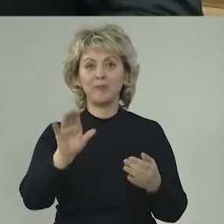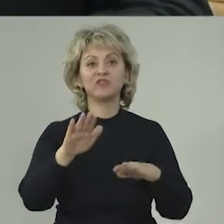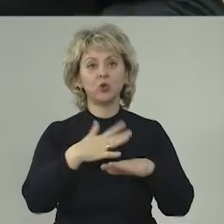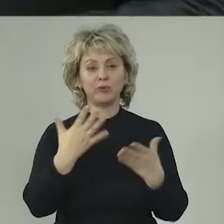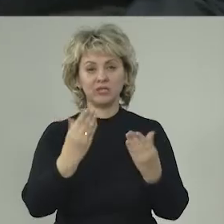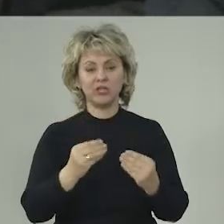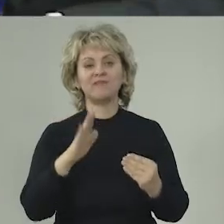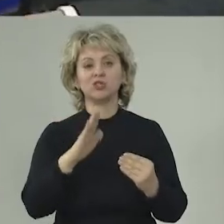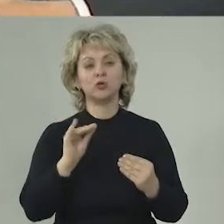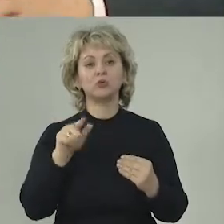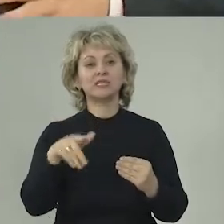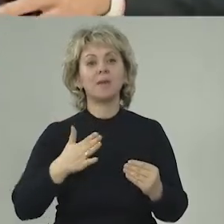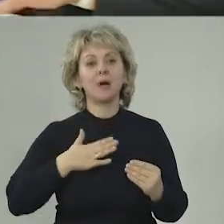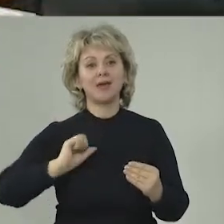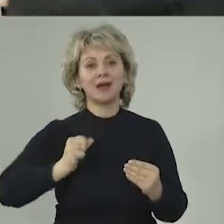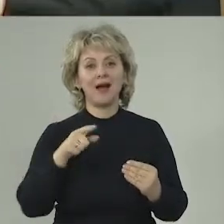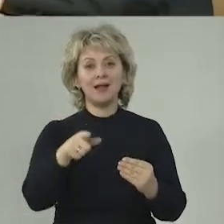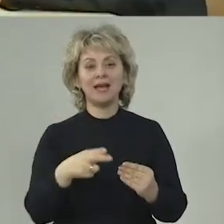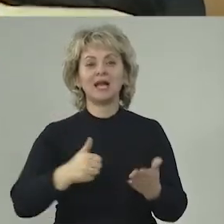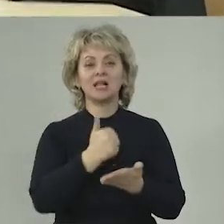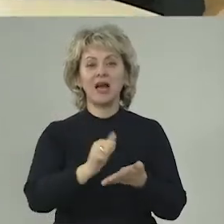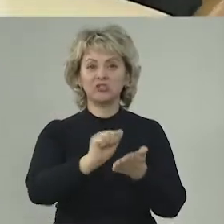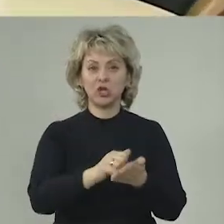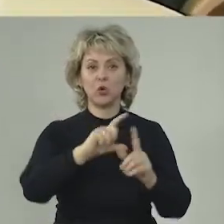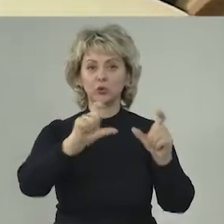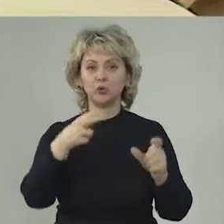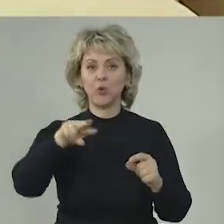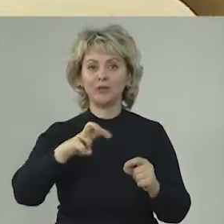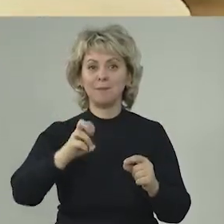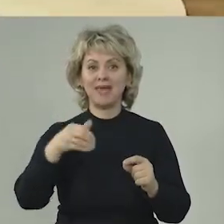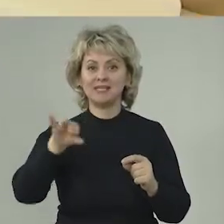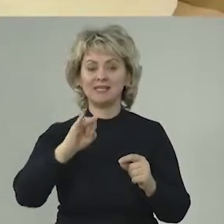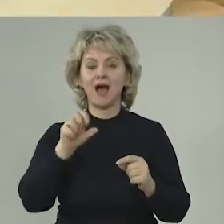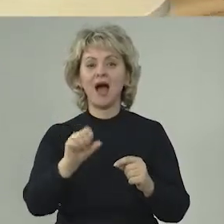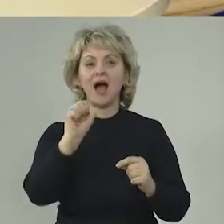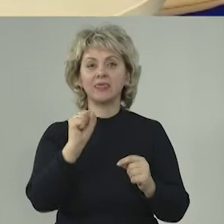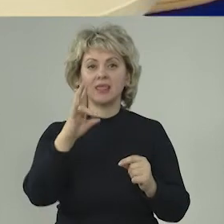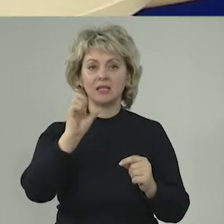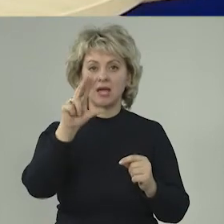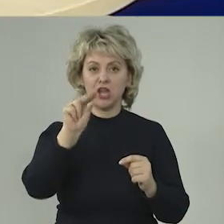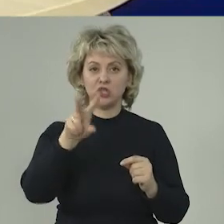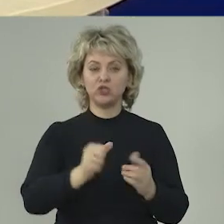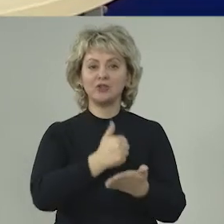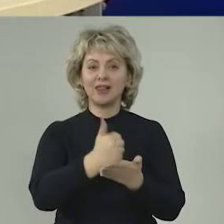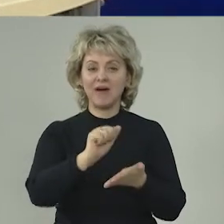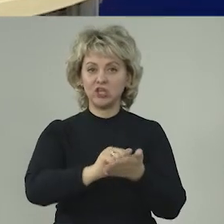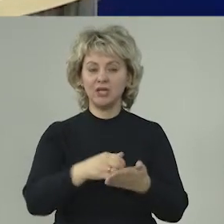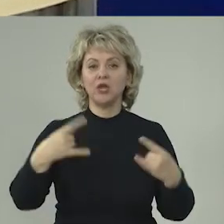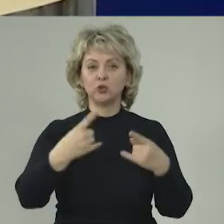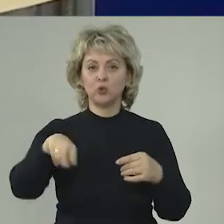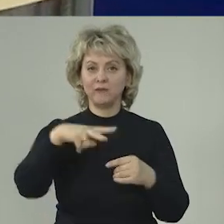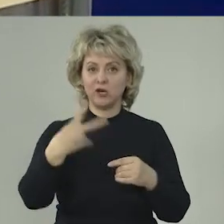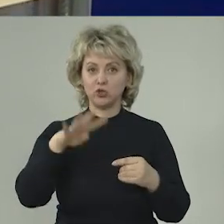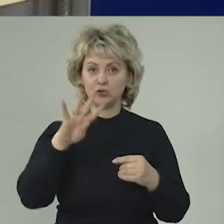Голубев. Добрый день, Василий Здравствуйте. И мои коллеги, главные редакторы холдинга «Дон Медиа». Анастасия Натальевич, главный редактор